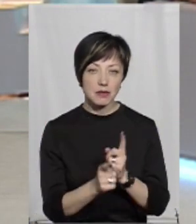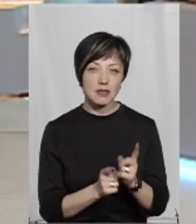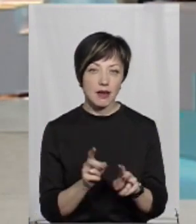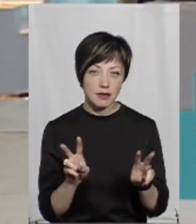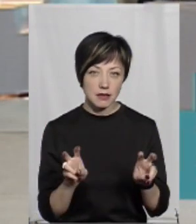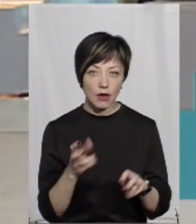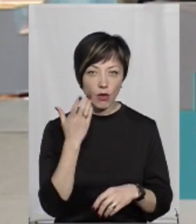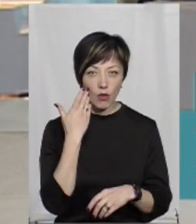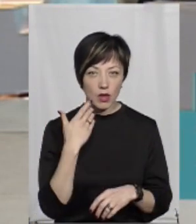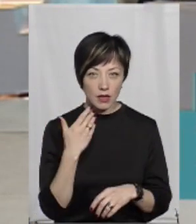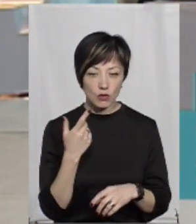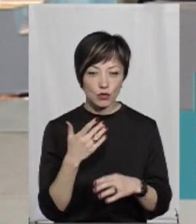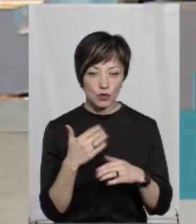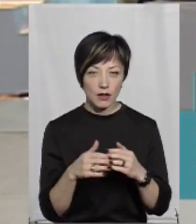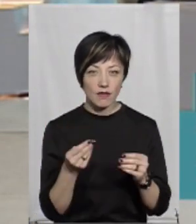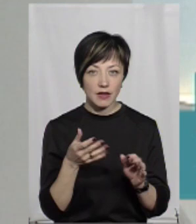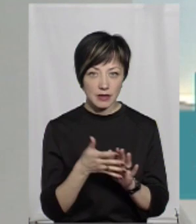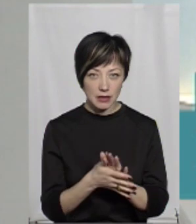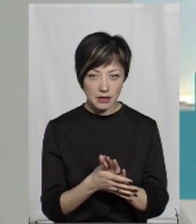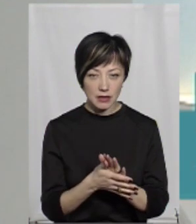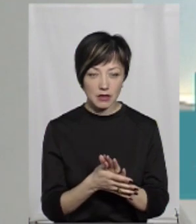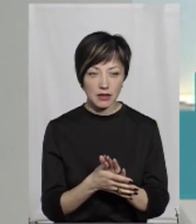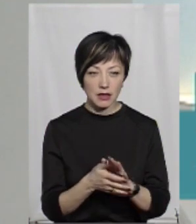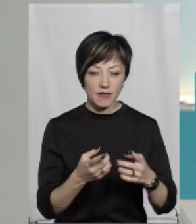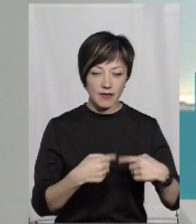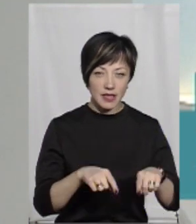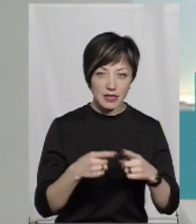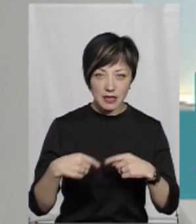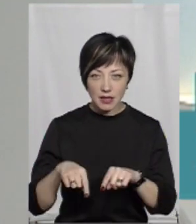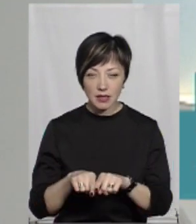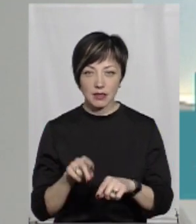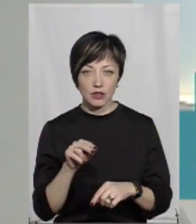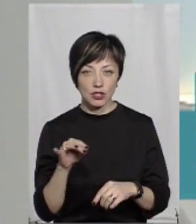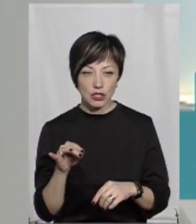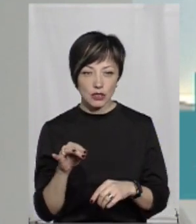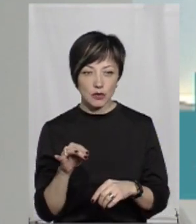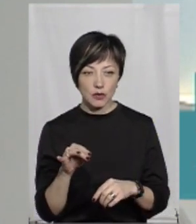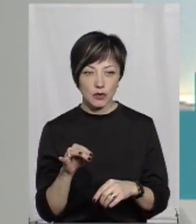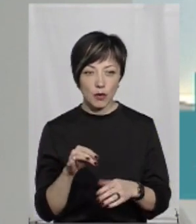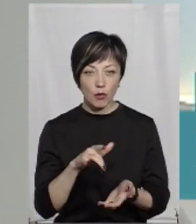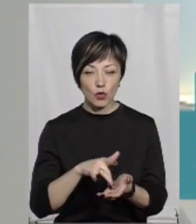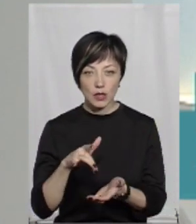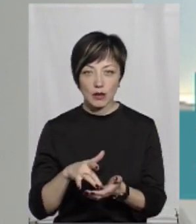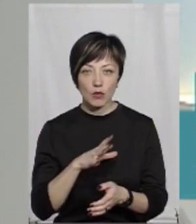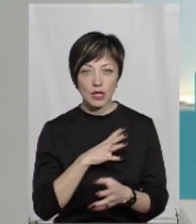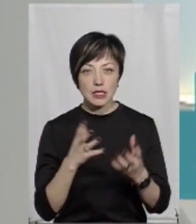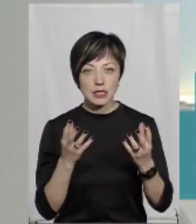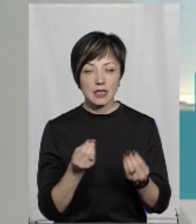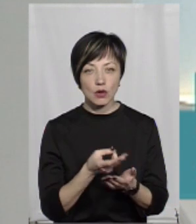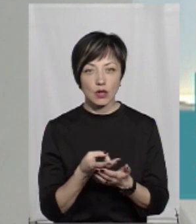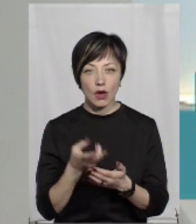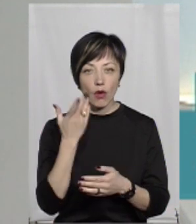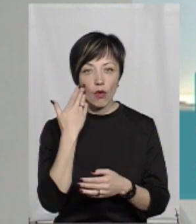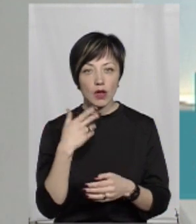оптимізуються витрати на усі відділення чи якісь пункти, де були стаціонари,